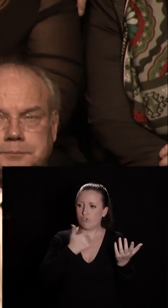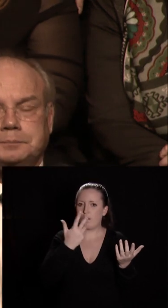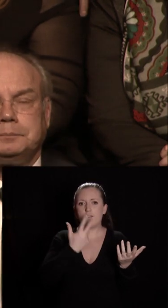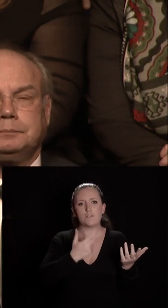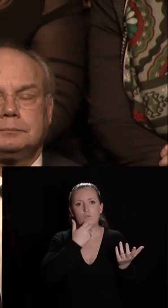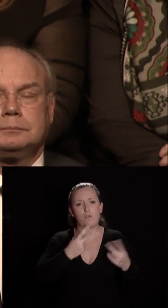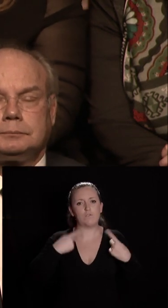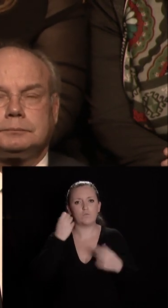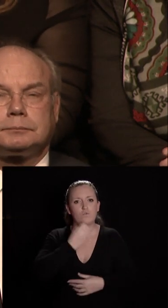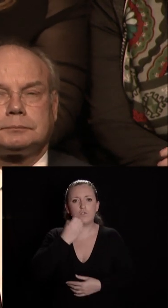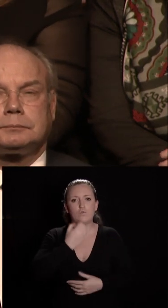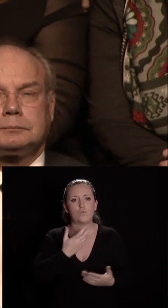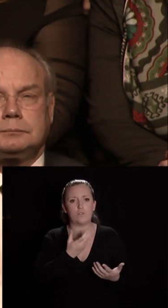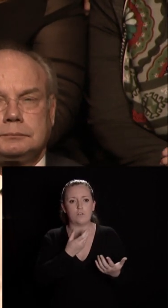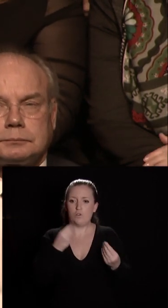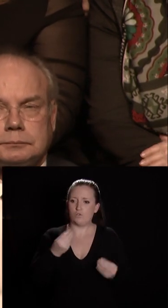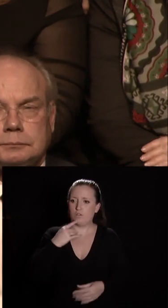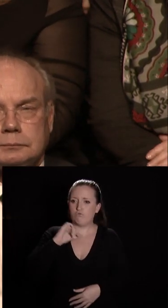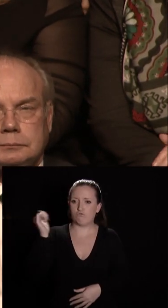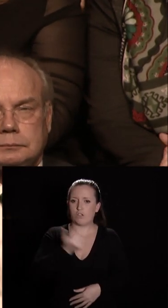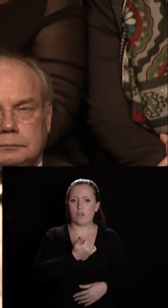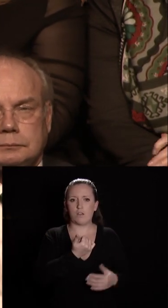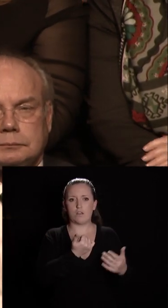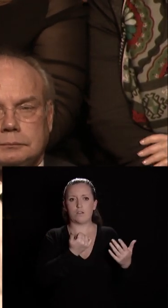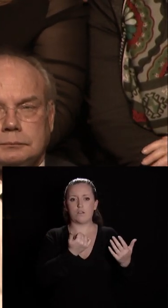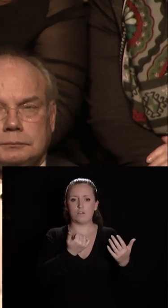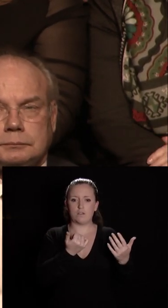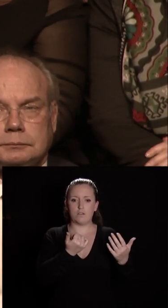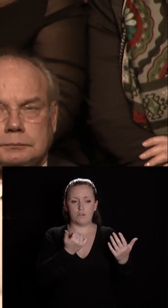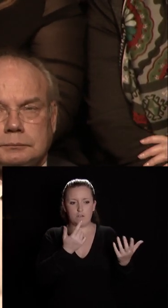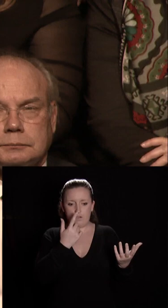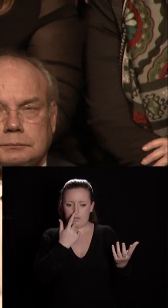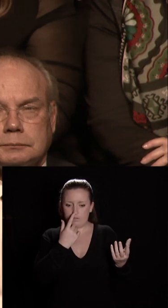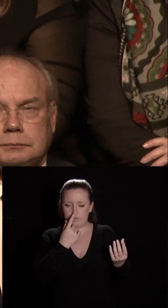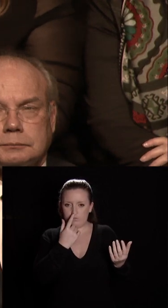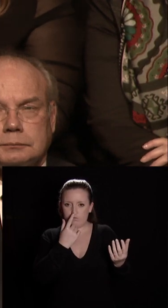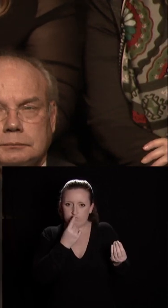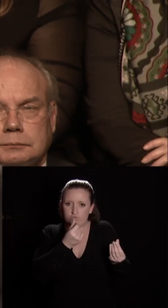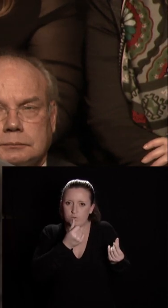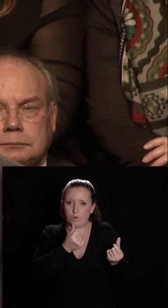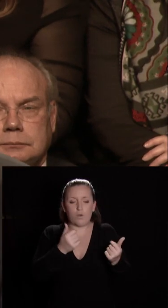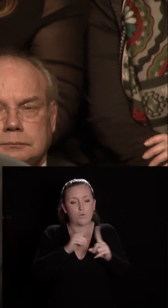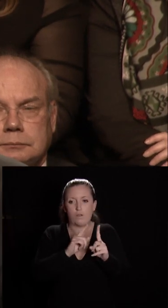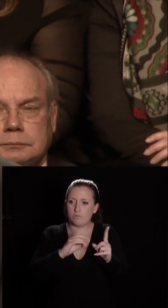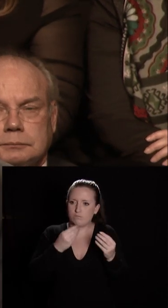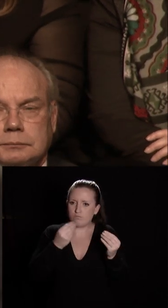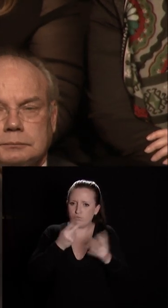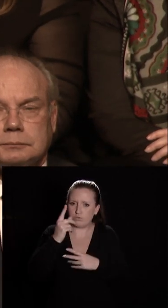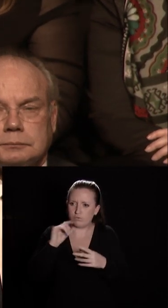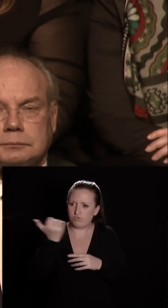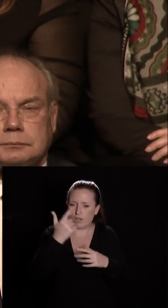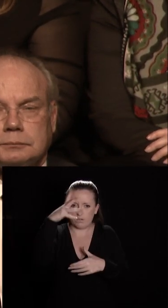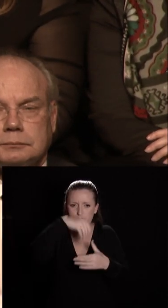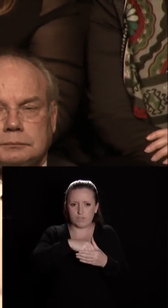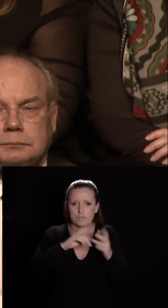au quotidien en donnant à chacun le sentiment mais plus que cela la démonstration qu'il appartient a une même communauté